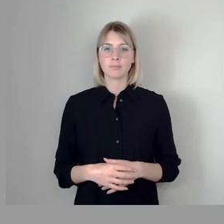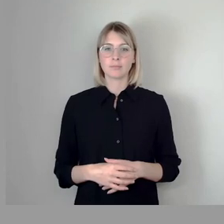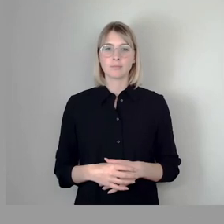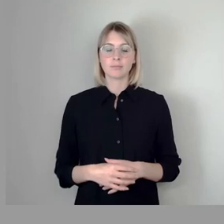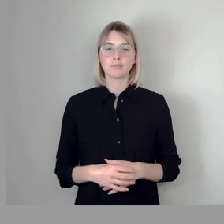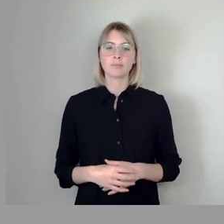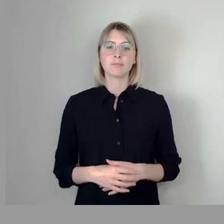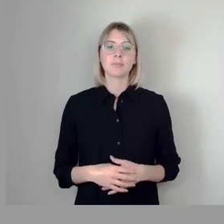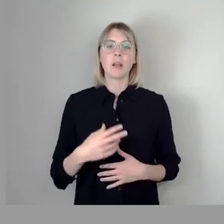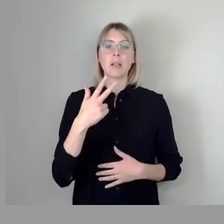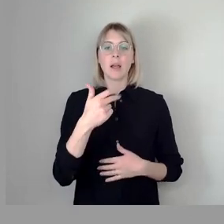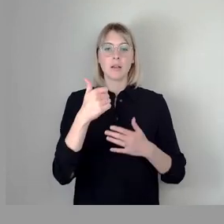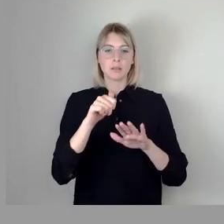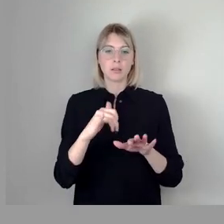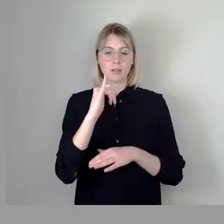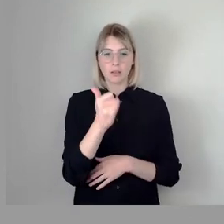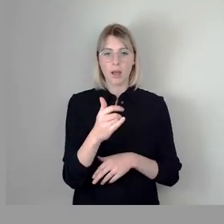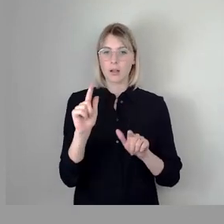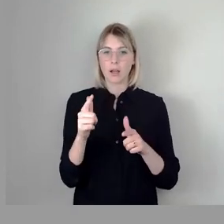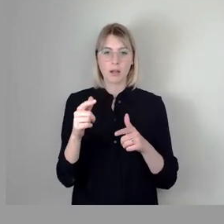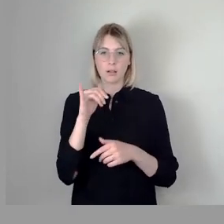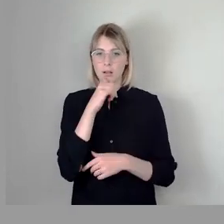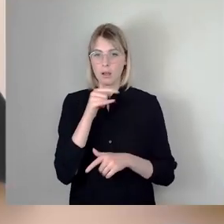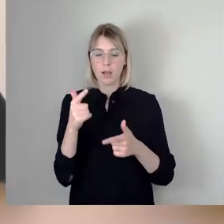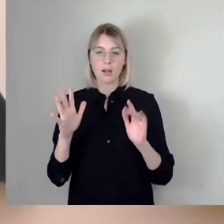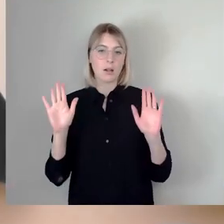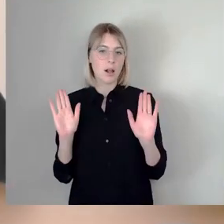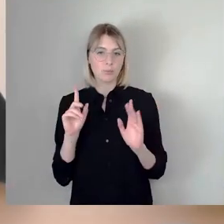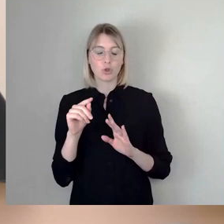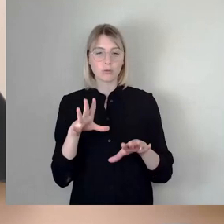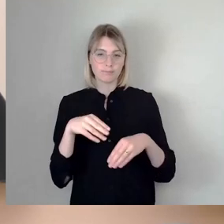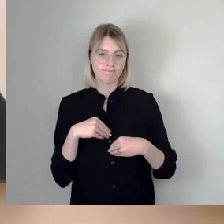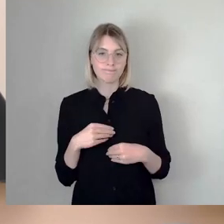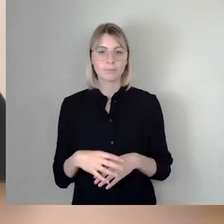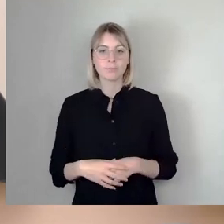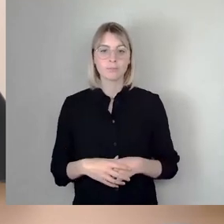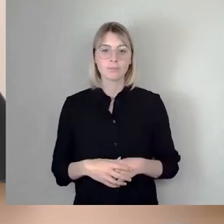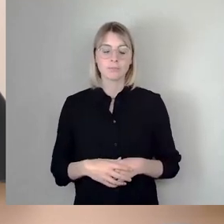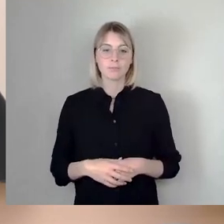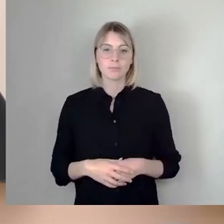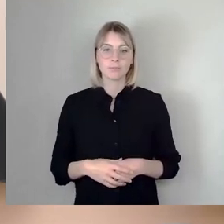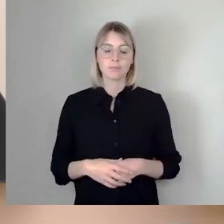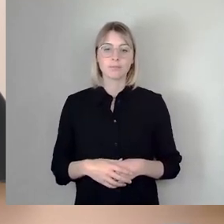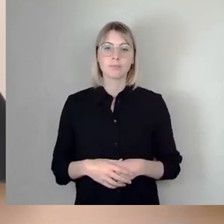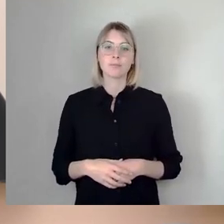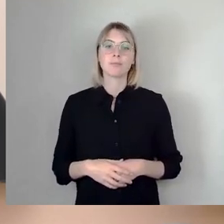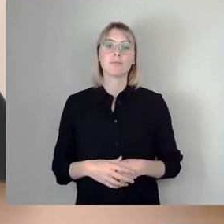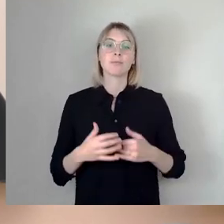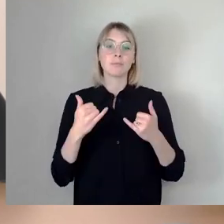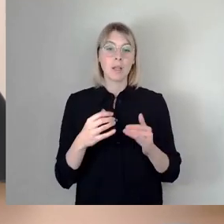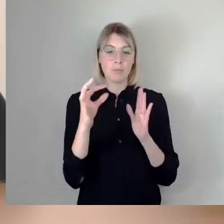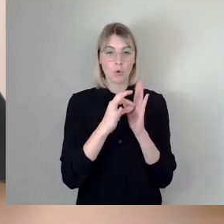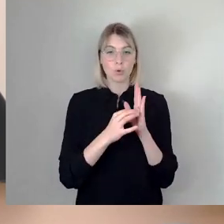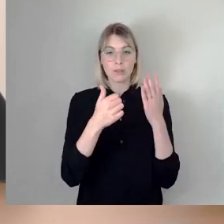63, ja, keine Nein, keine Enthaltungen, damit so angenommen. Jetzt die Punkte 6 bis 8.